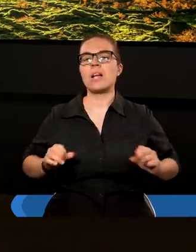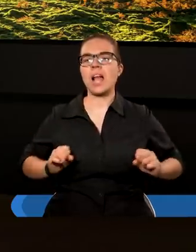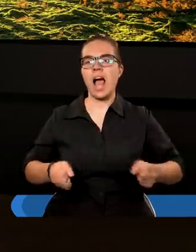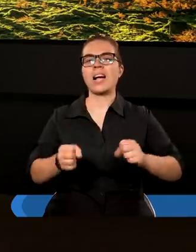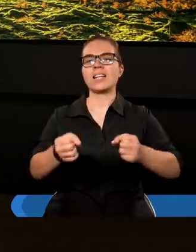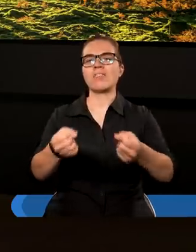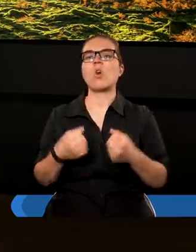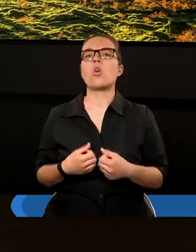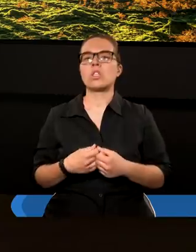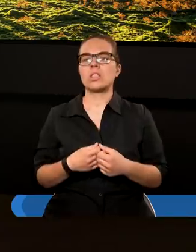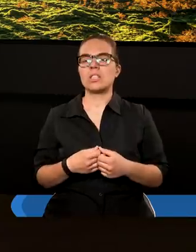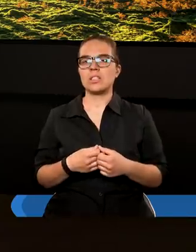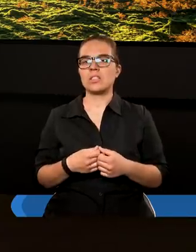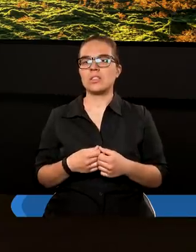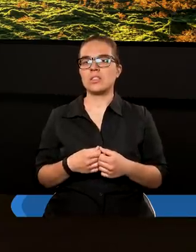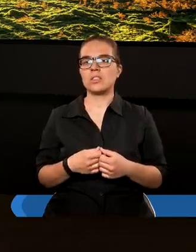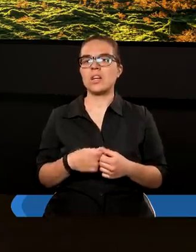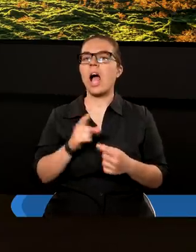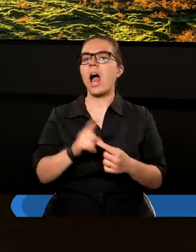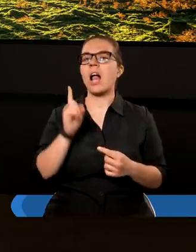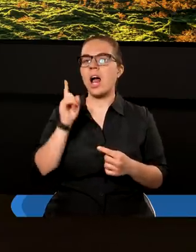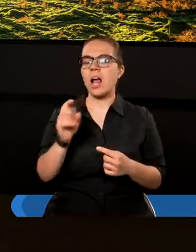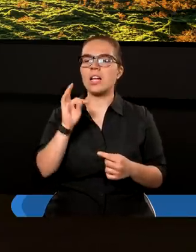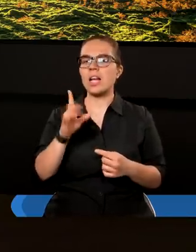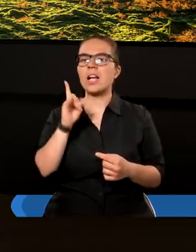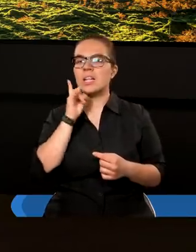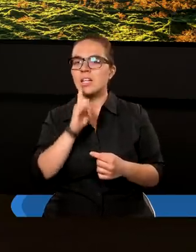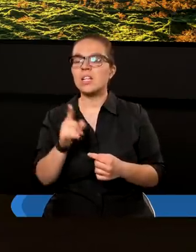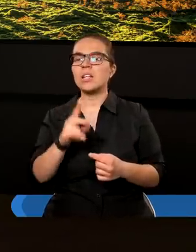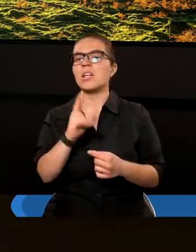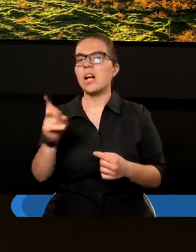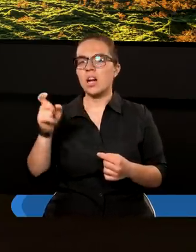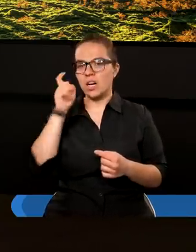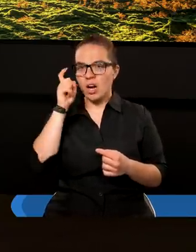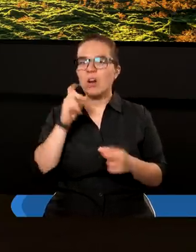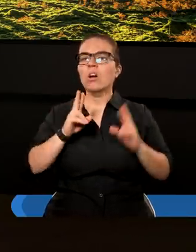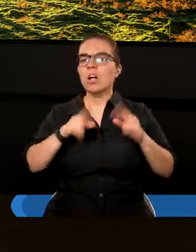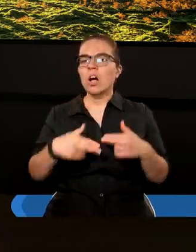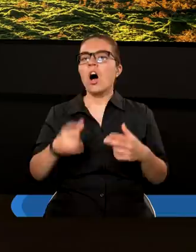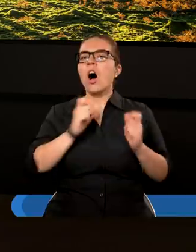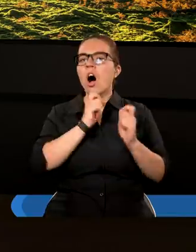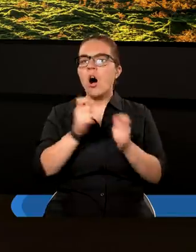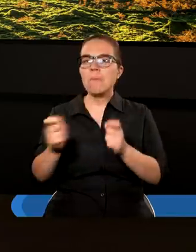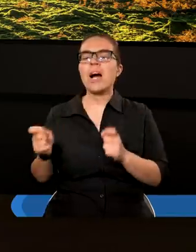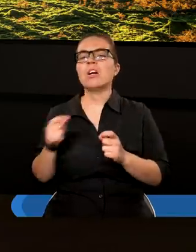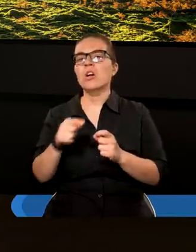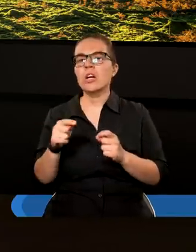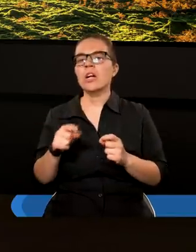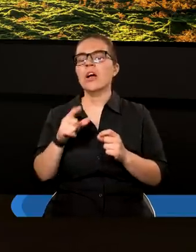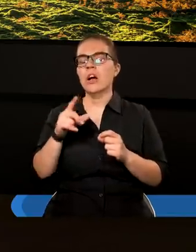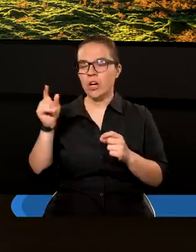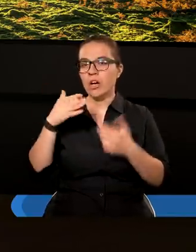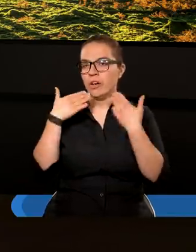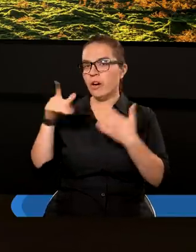aktywności, bezczynni. Ale tak naprawdę każdy człowiek został obdarzony, przyjmując